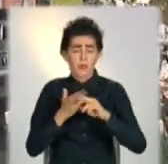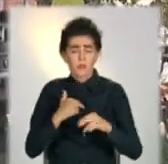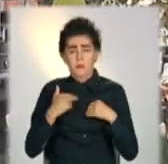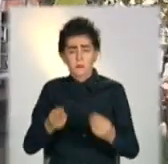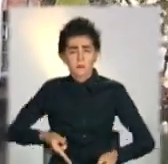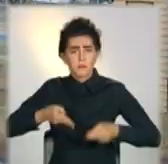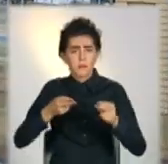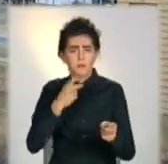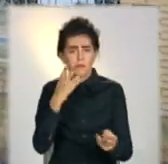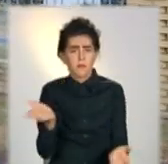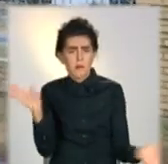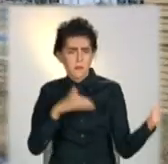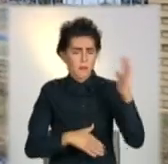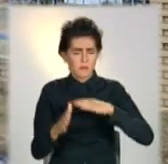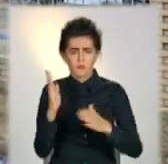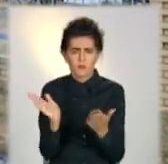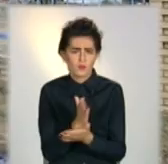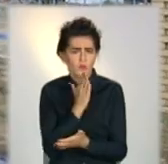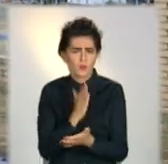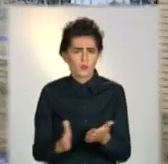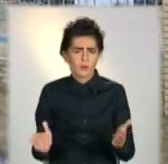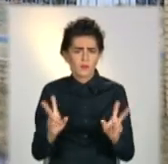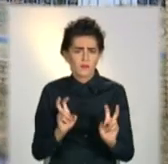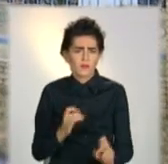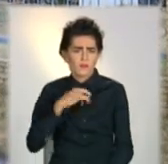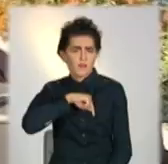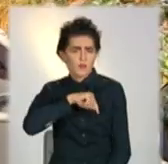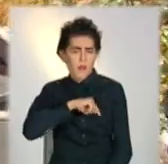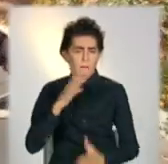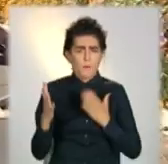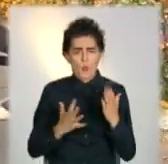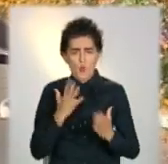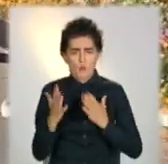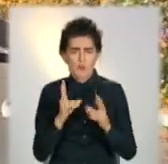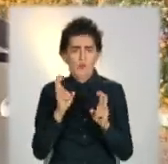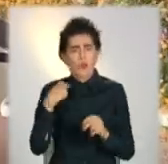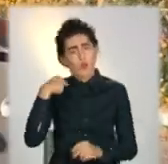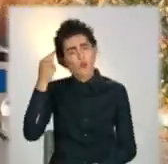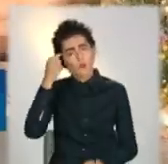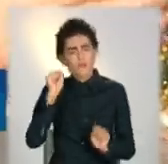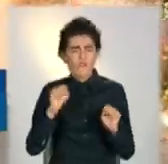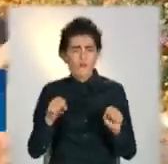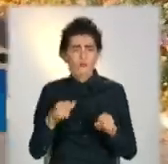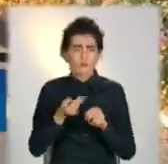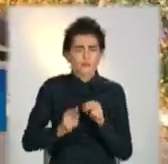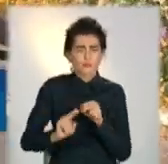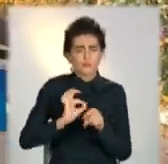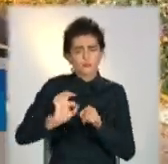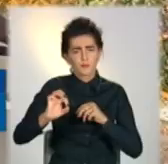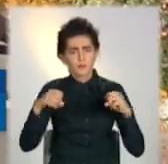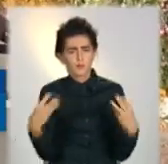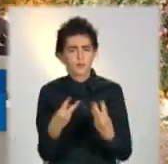все, палки падають, рушиться все. Я не могла, воно ж переполняє емоції. Це піджог. Це настоячий піджог.